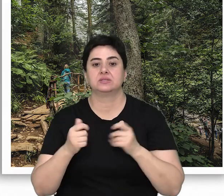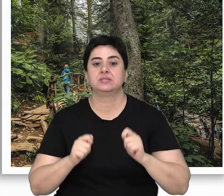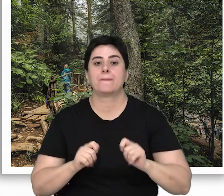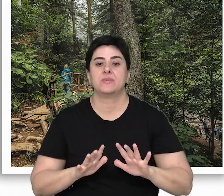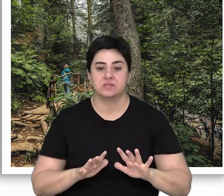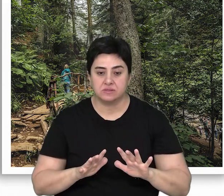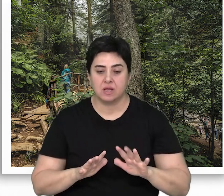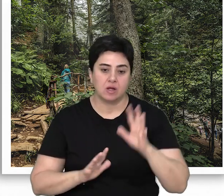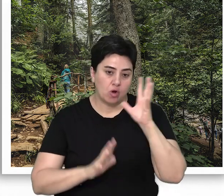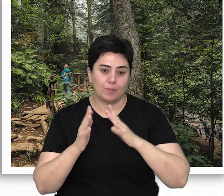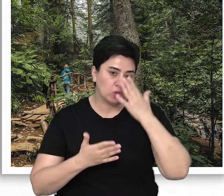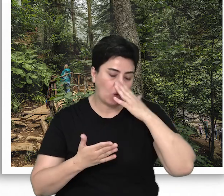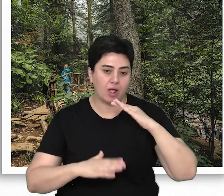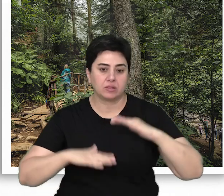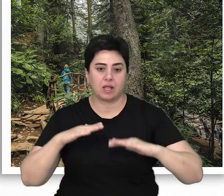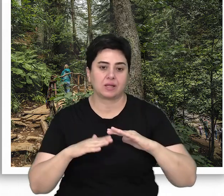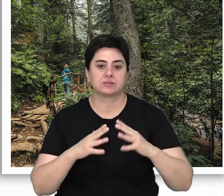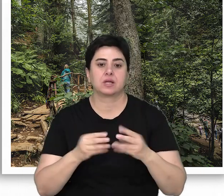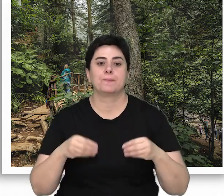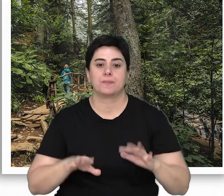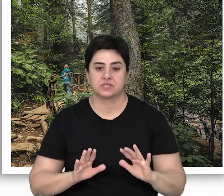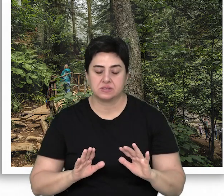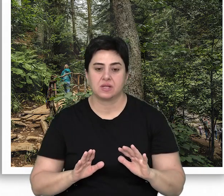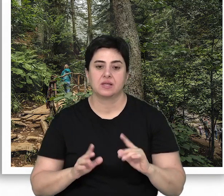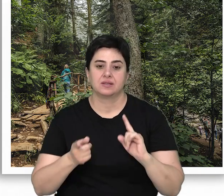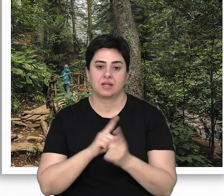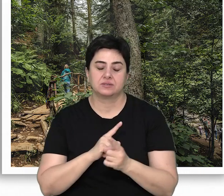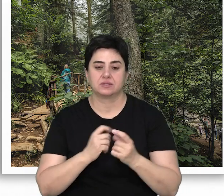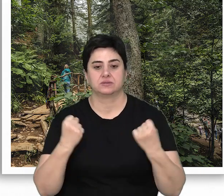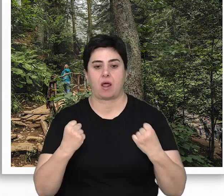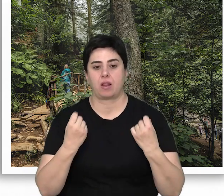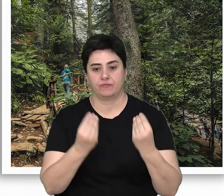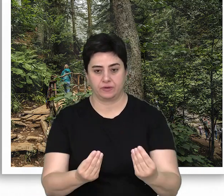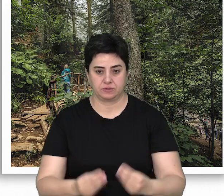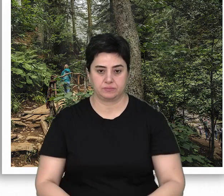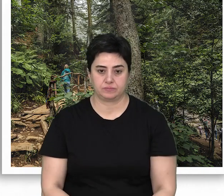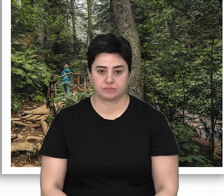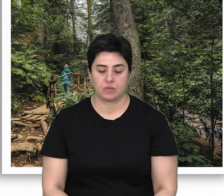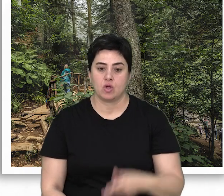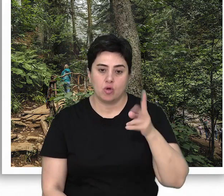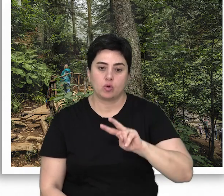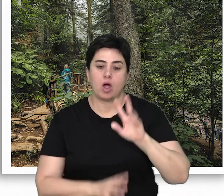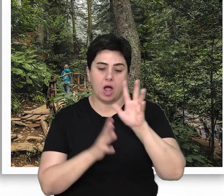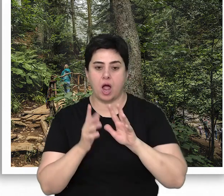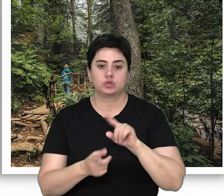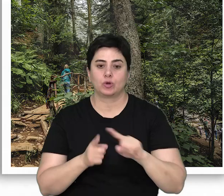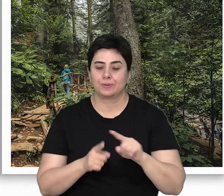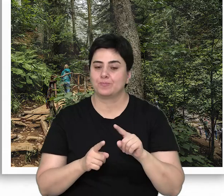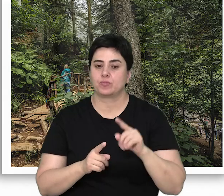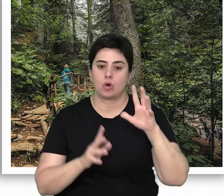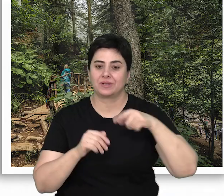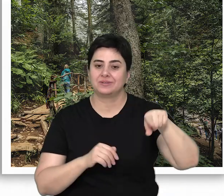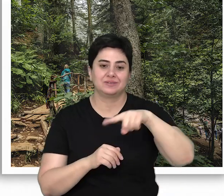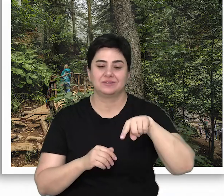uzaklaştırılmazsa, ormanın doğal dengesi yok edilmez, tersine direnci arttırılır. Ölü ağaç yönetimi,